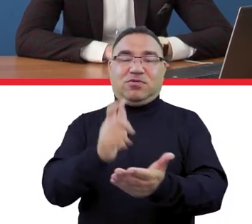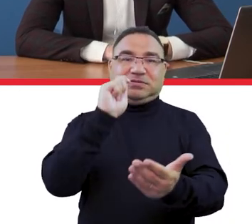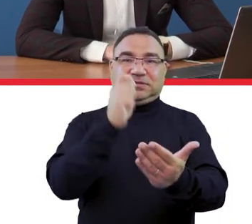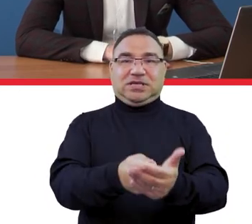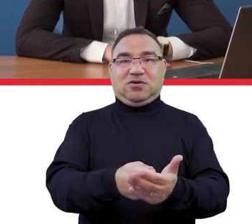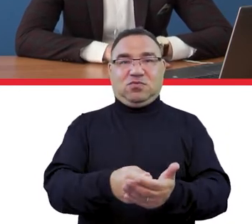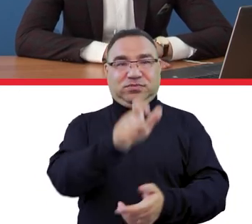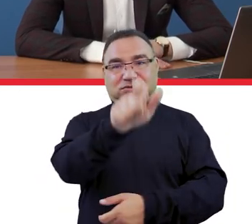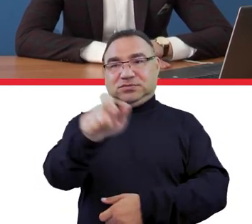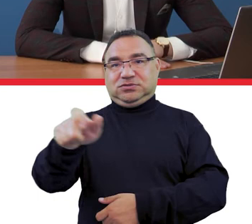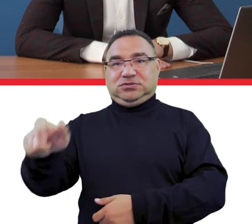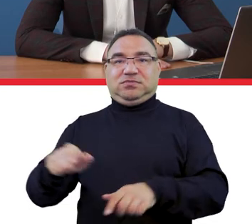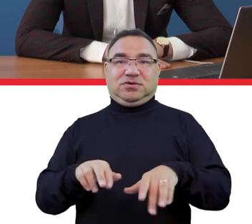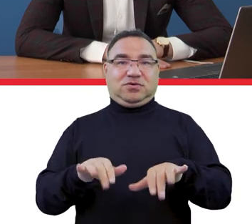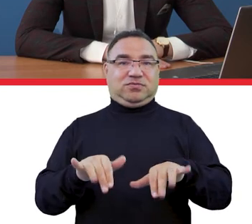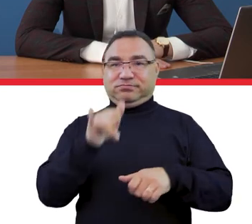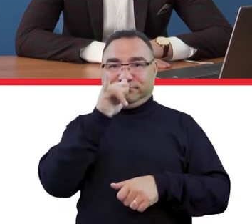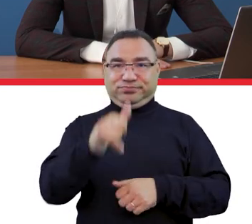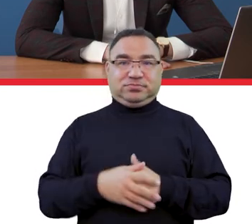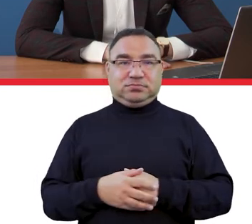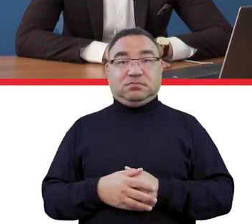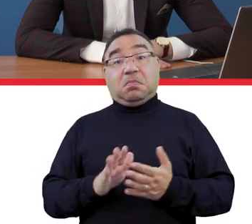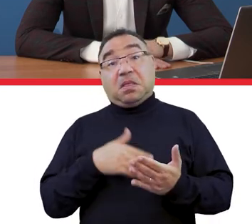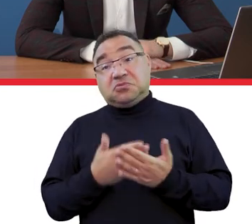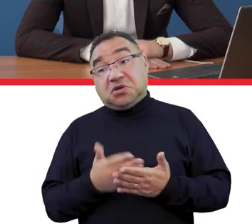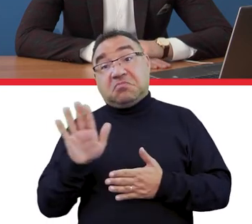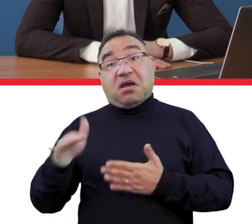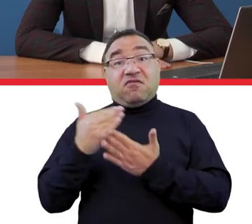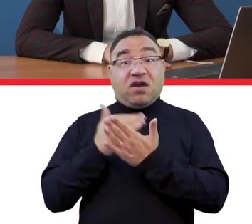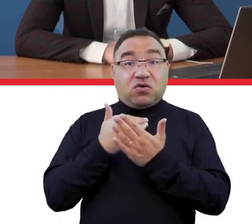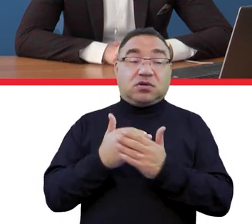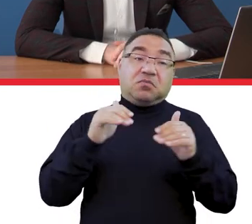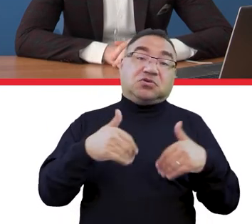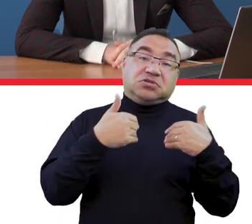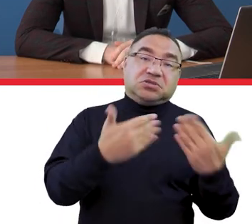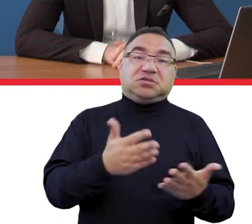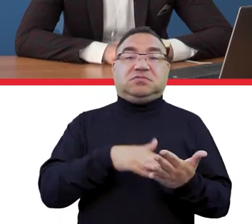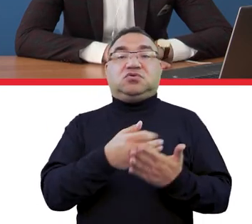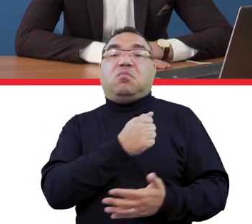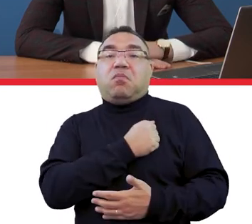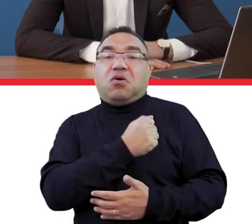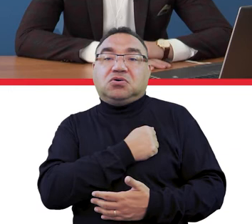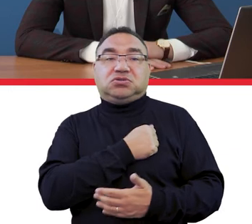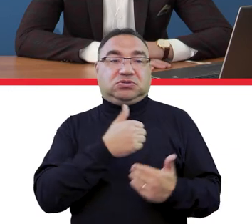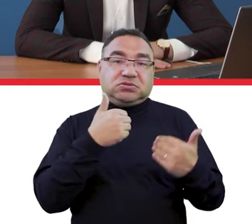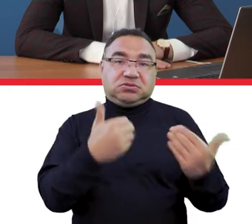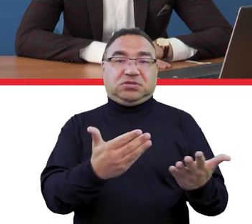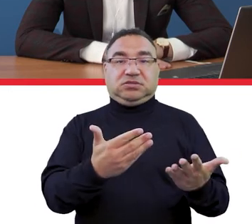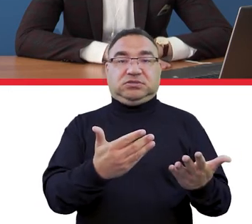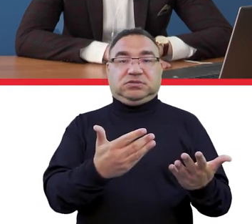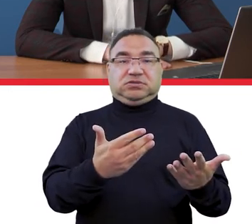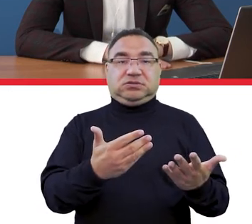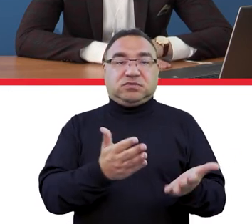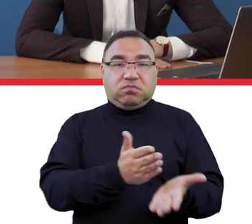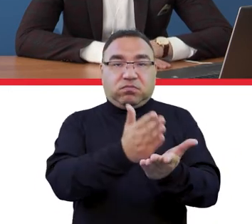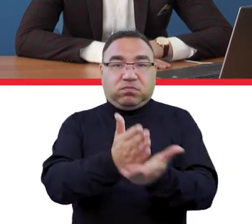zakup dla studenta komputera. Może, jeżeli są takie możliwości, udostępnić sprzęt ze swoich zasobów,